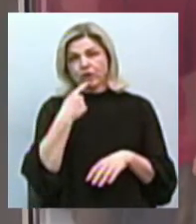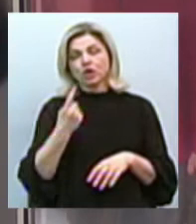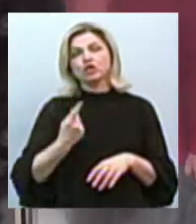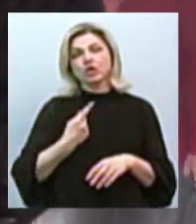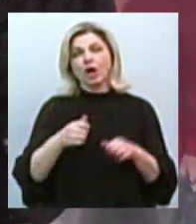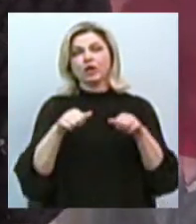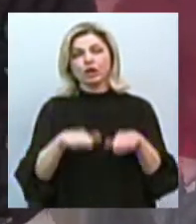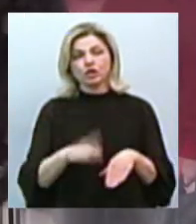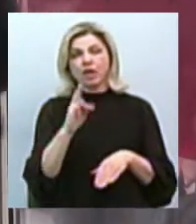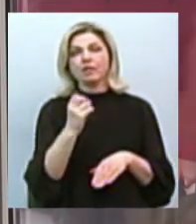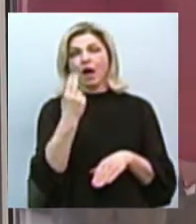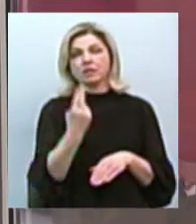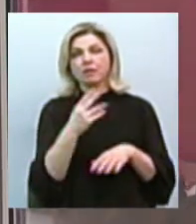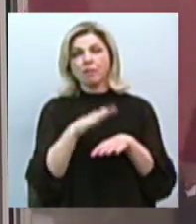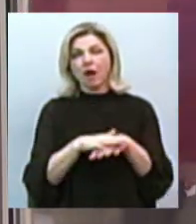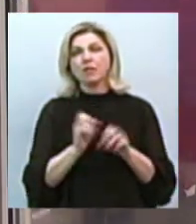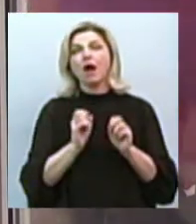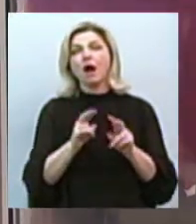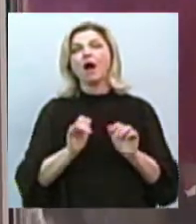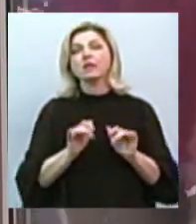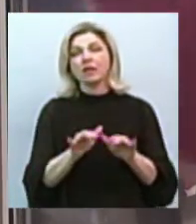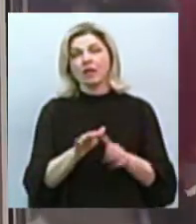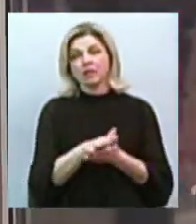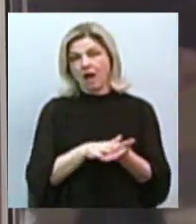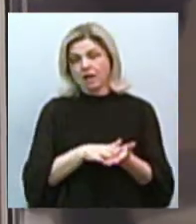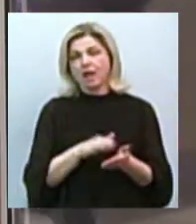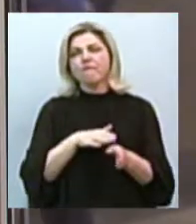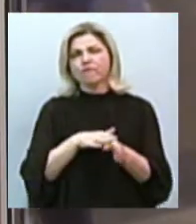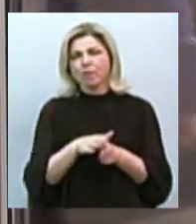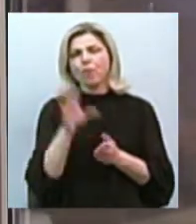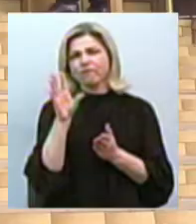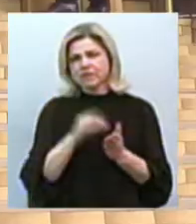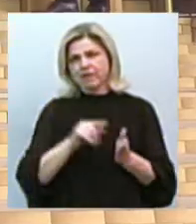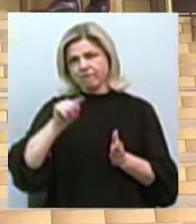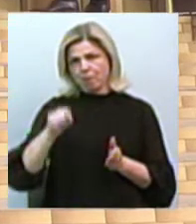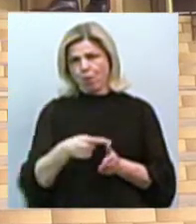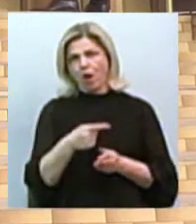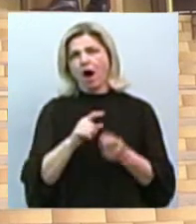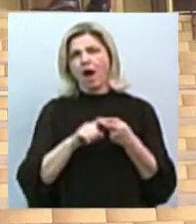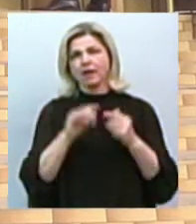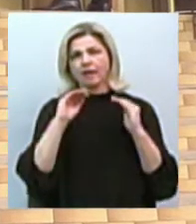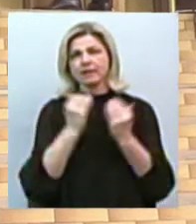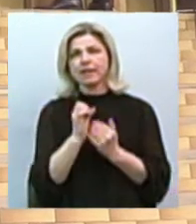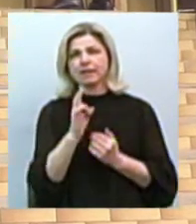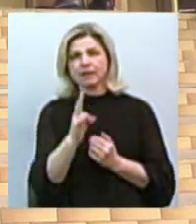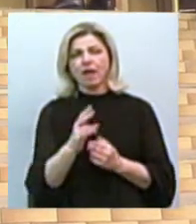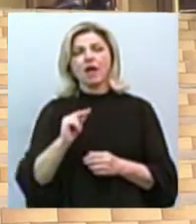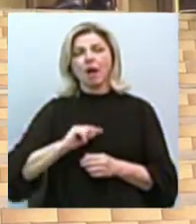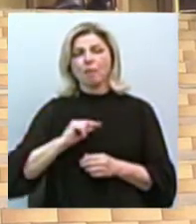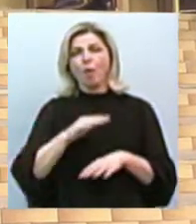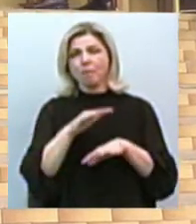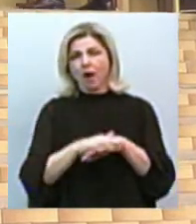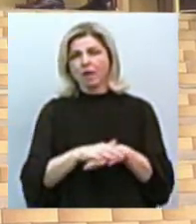рішення Національного банку, як діяти далі. Наразі виконують всі вимоги карантину. Також працівники банку просять містян